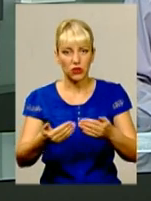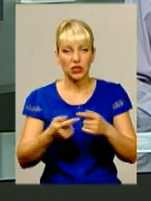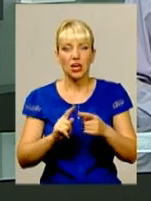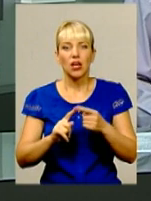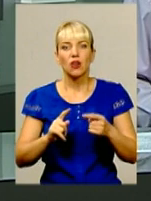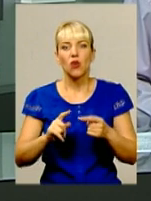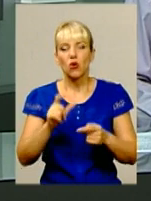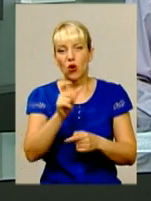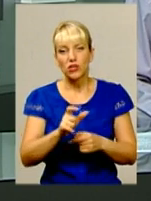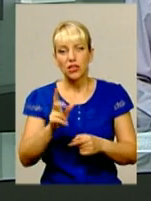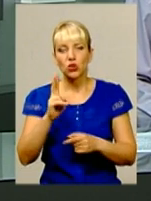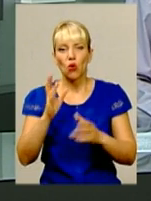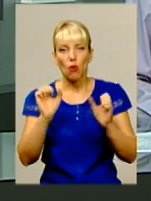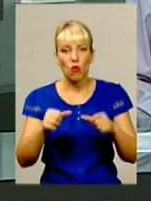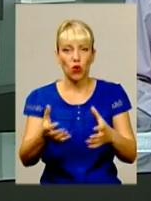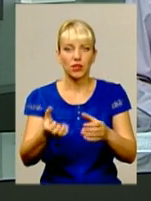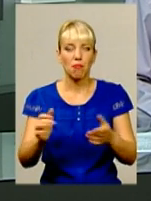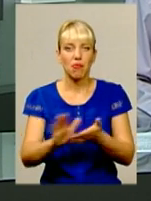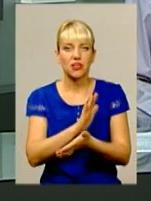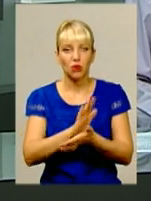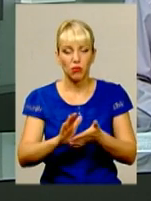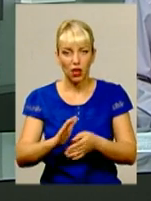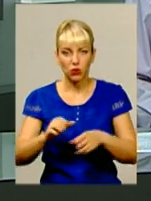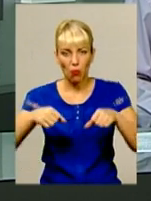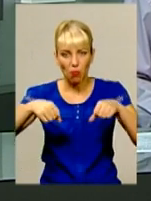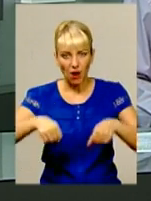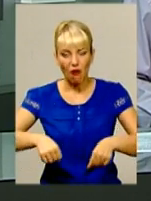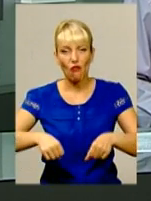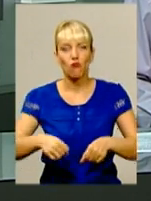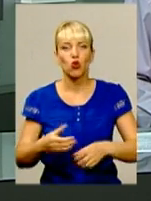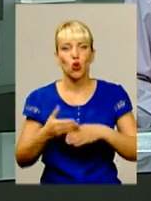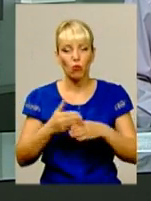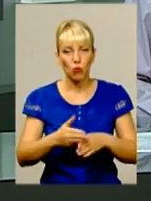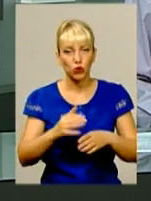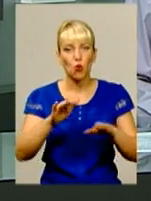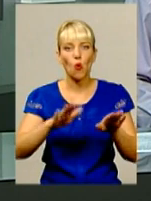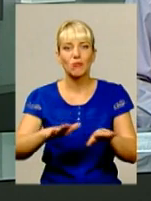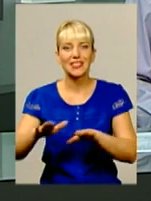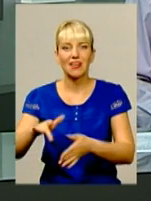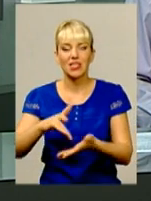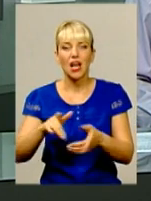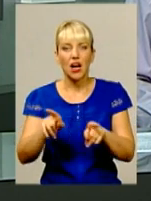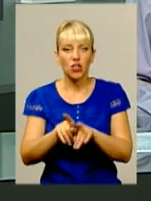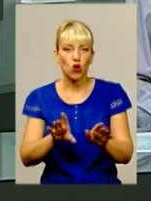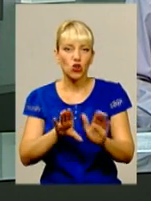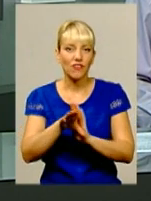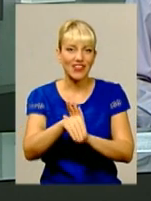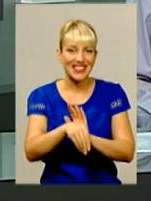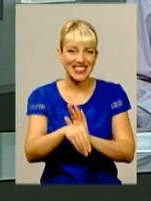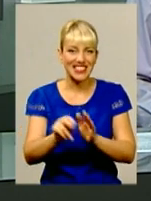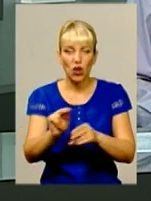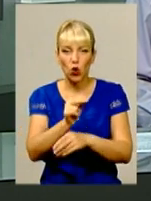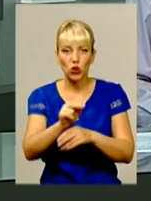зможуть отримати безоплатну правову допомогу у місцевих центрах. А ще внесли корективи до статусу малозабезпечений.